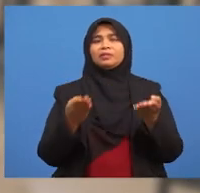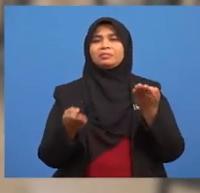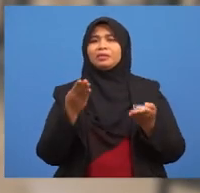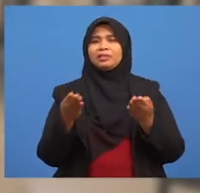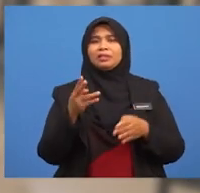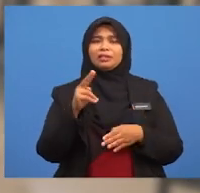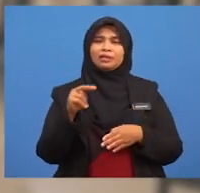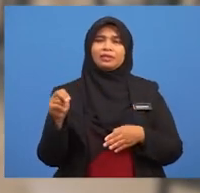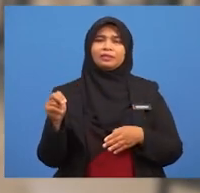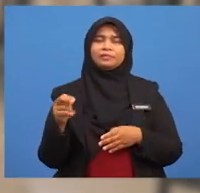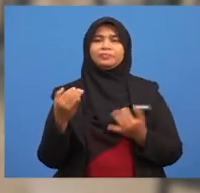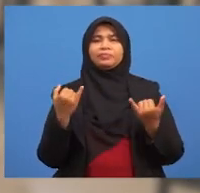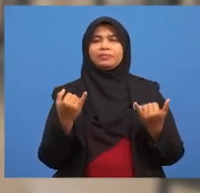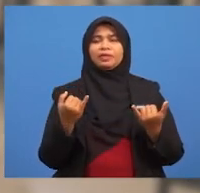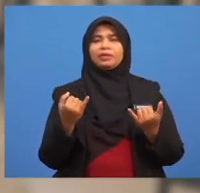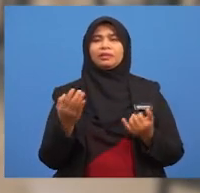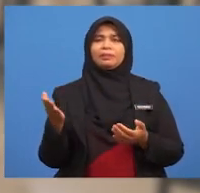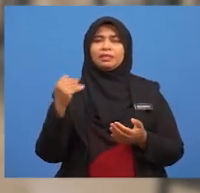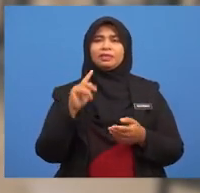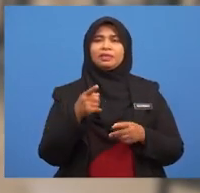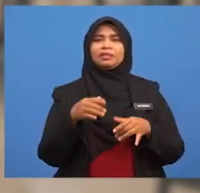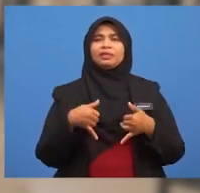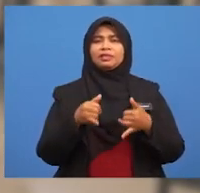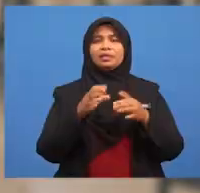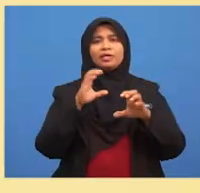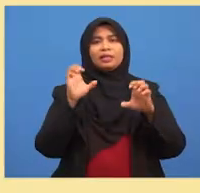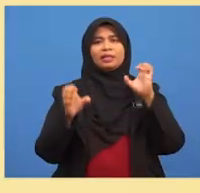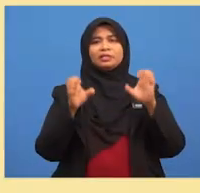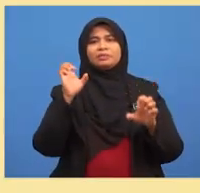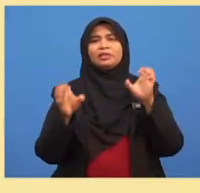mari kita jalankan eksperimen yang pertama